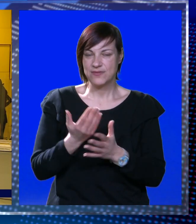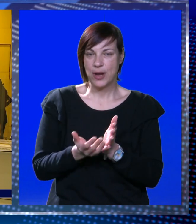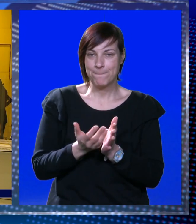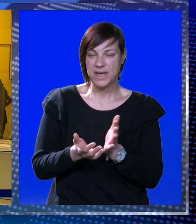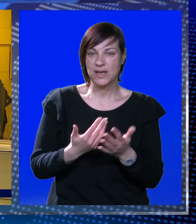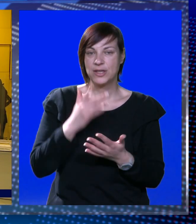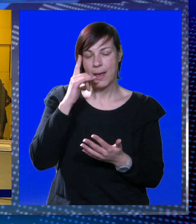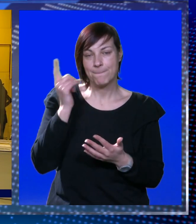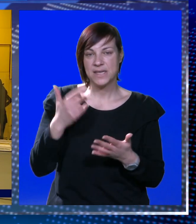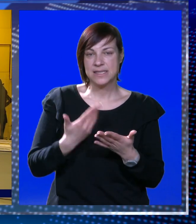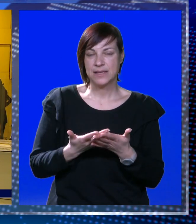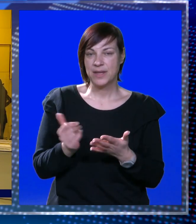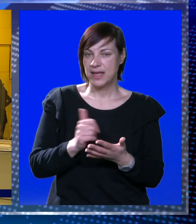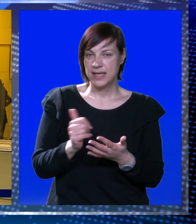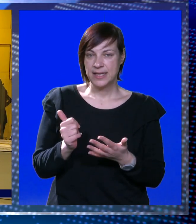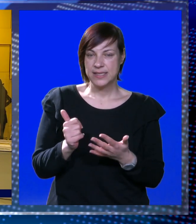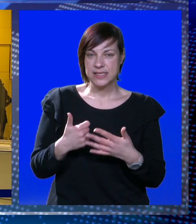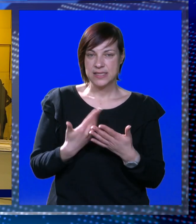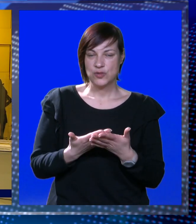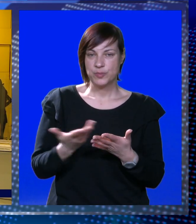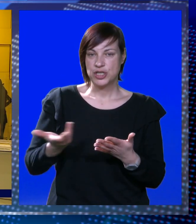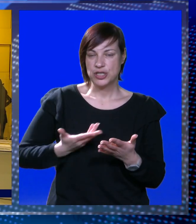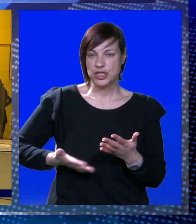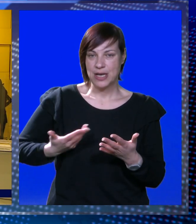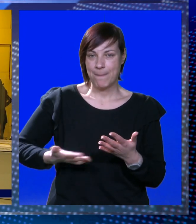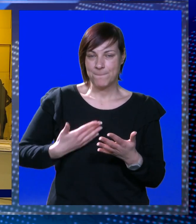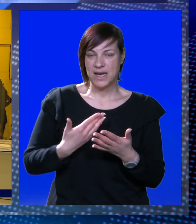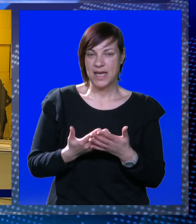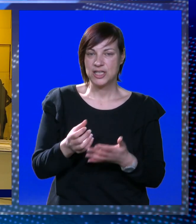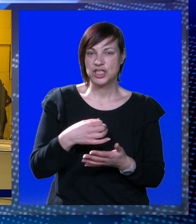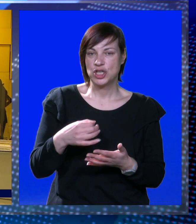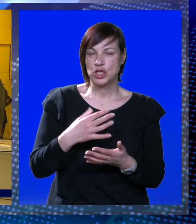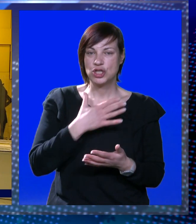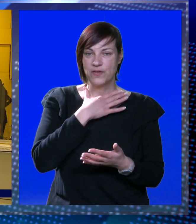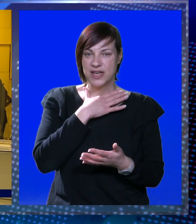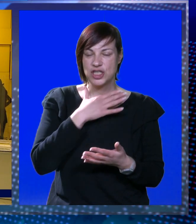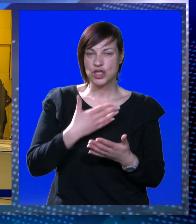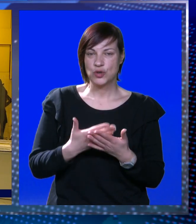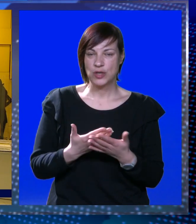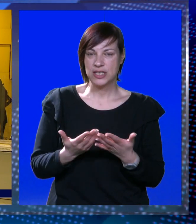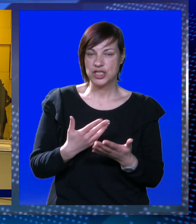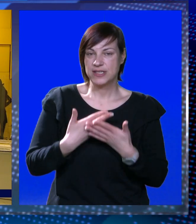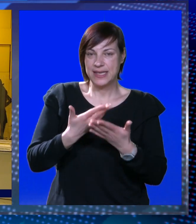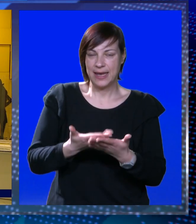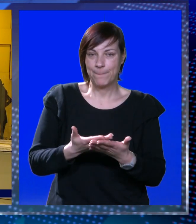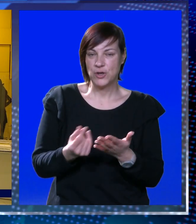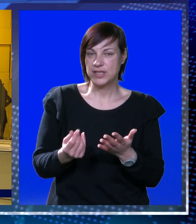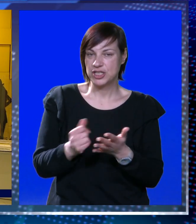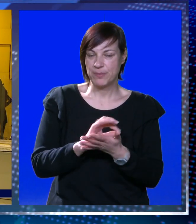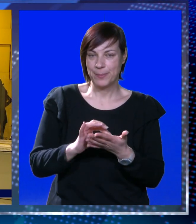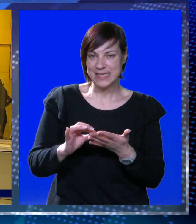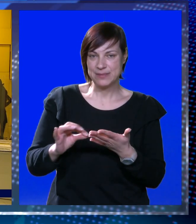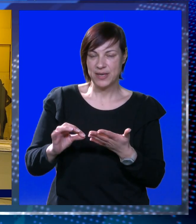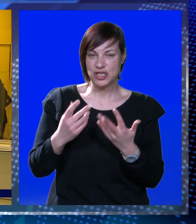prihoda. Mislim da je stvarno super što su došle i mlađe generacije, osnovna škola, što se njih potiče